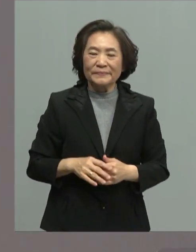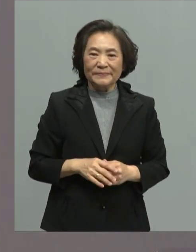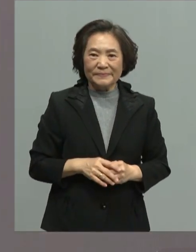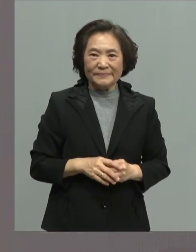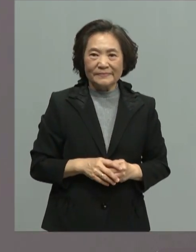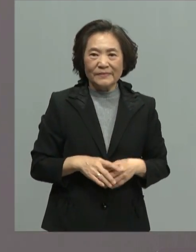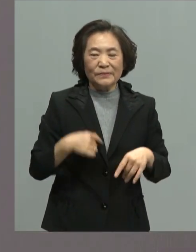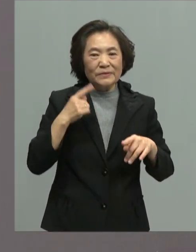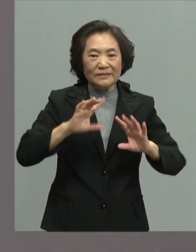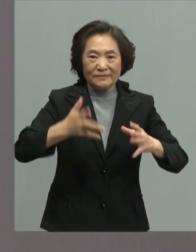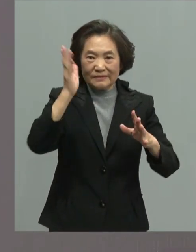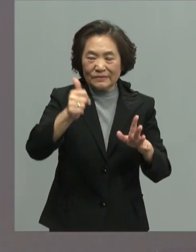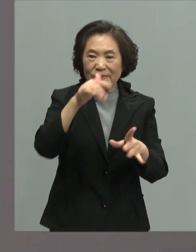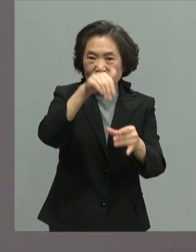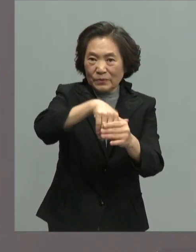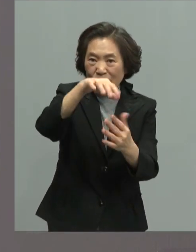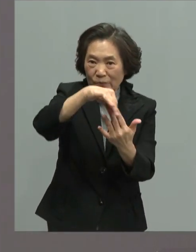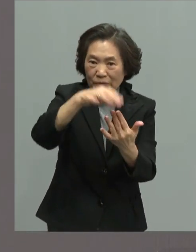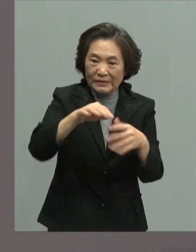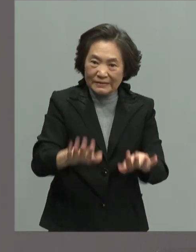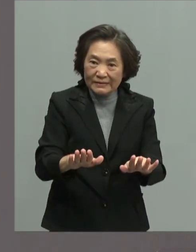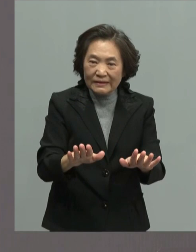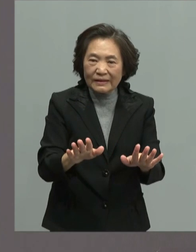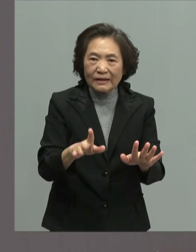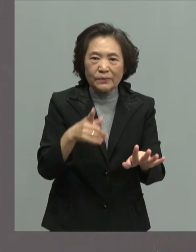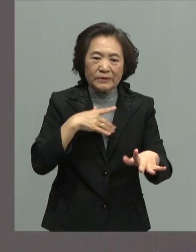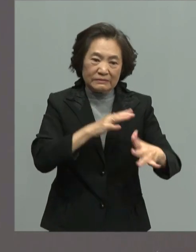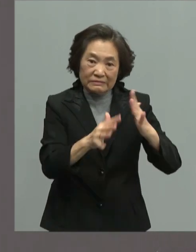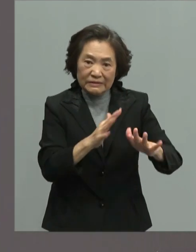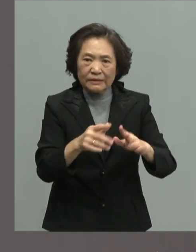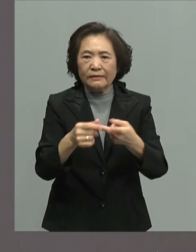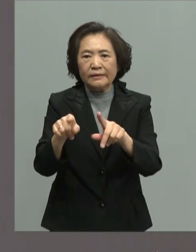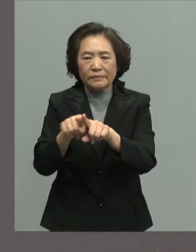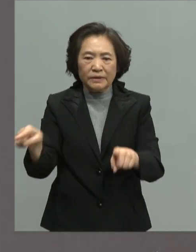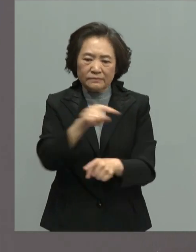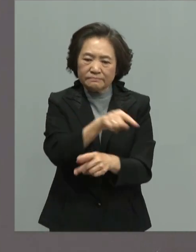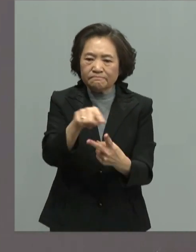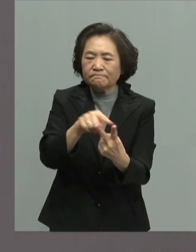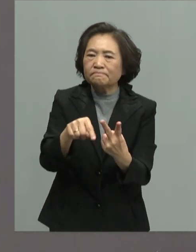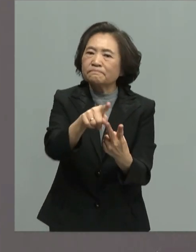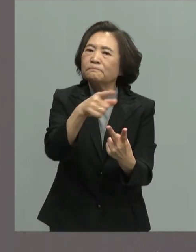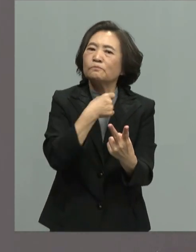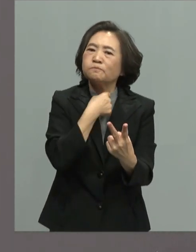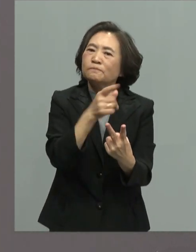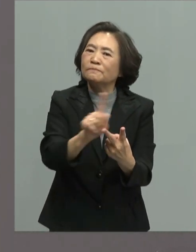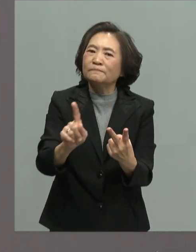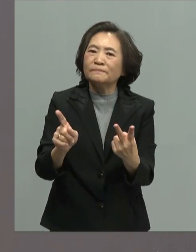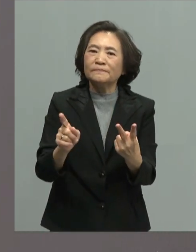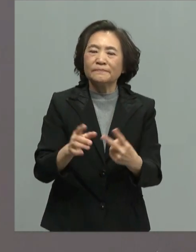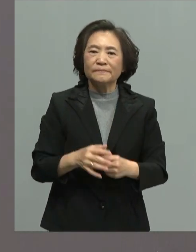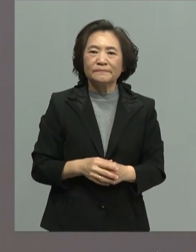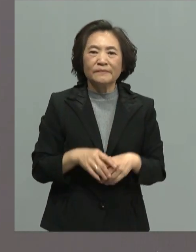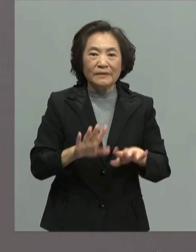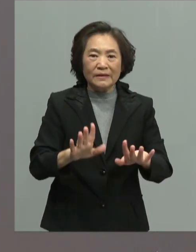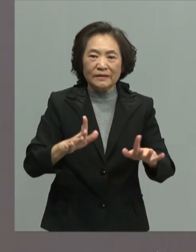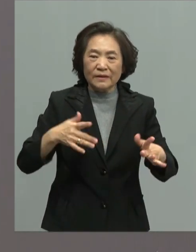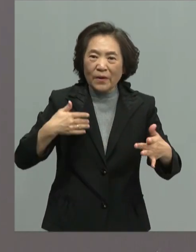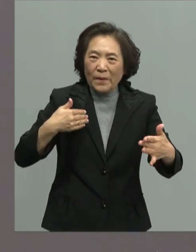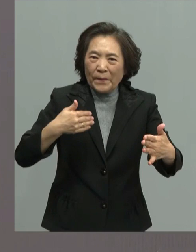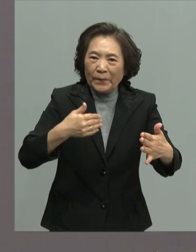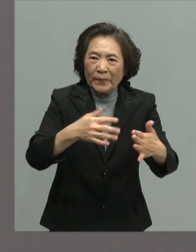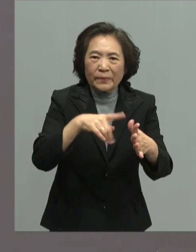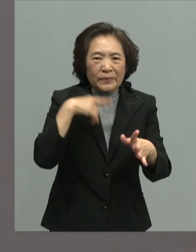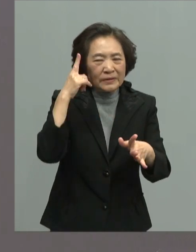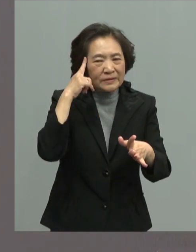这场总统大选是战争跟和平的选择这条路我们